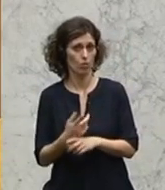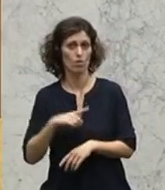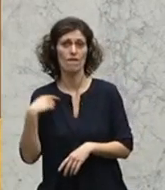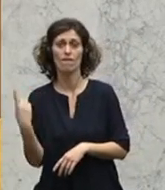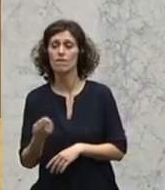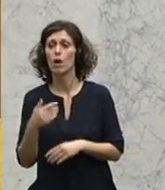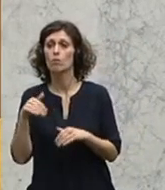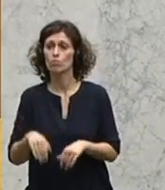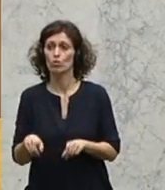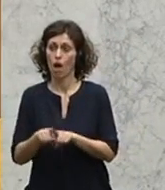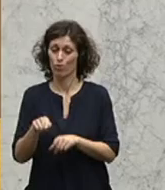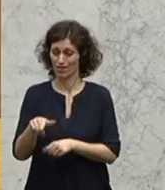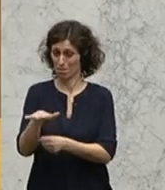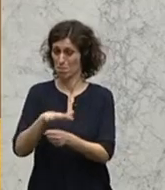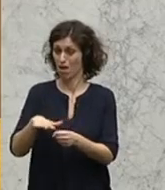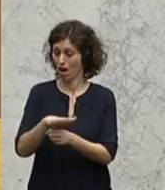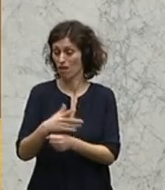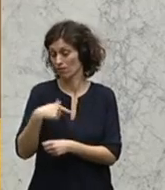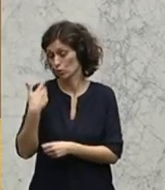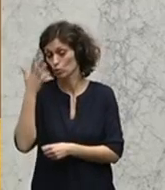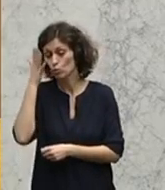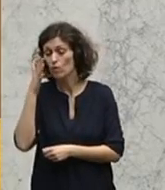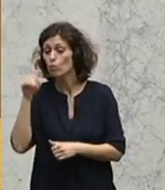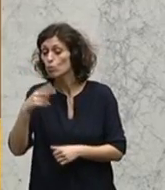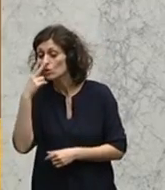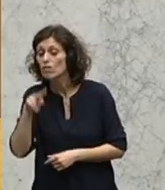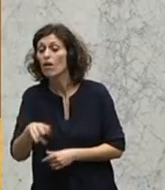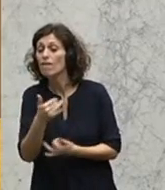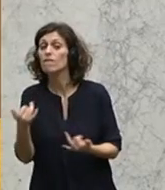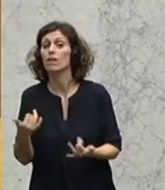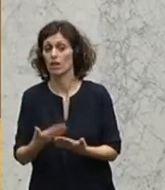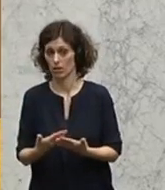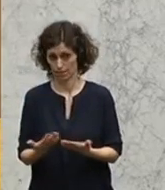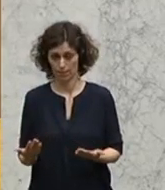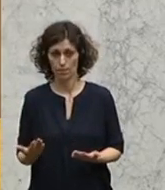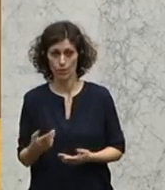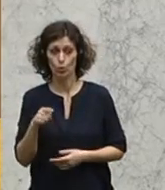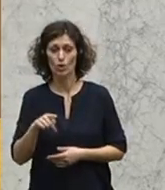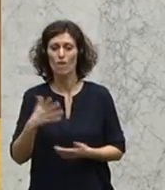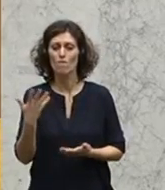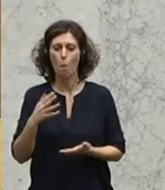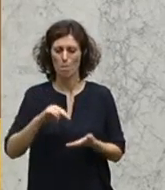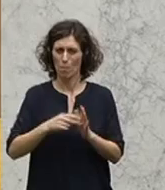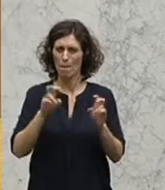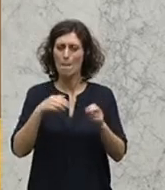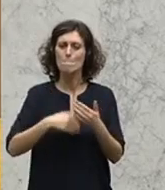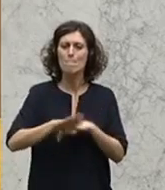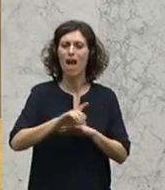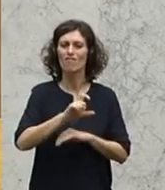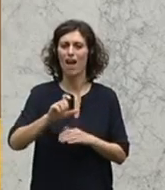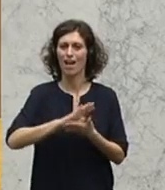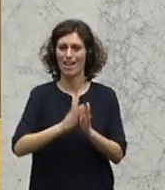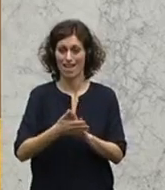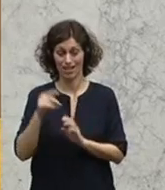uns hier auch mit diesen Bereichen zukünftig sehr wohl befassen. Und die Probleme der Mehrfache-Ehen, die führen ja